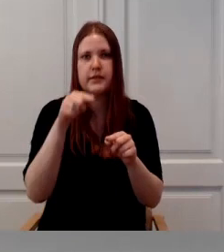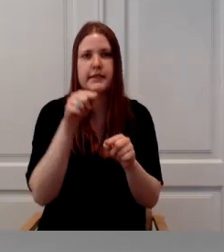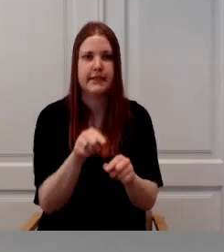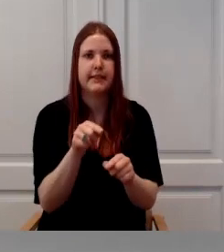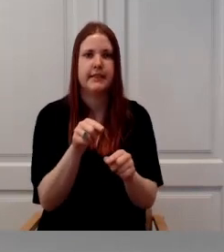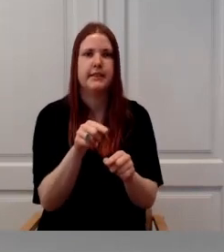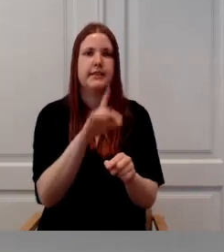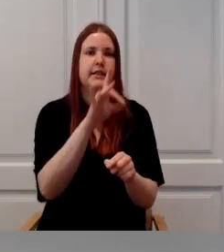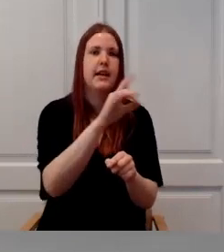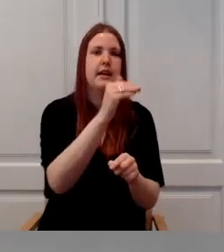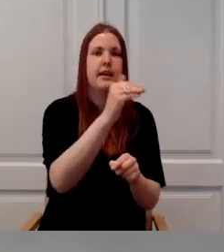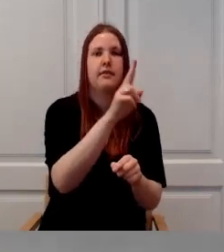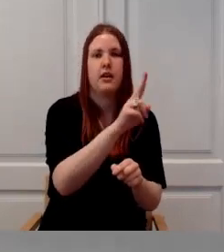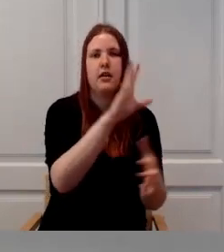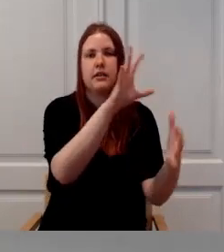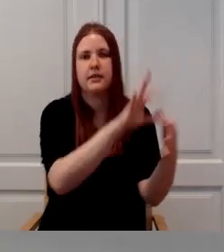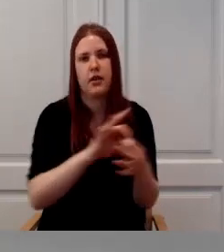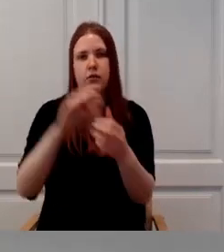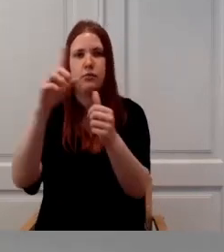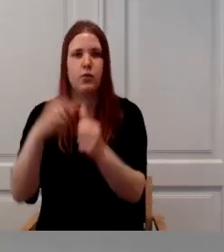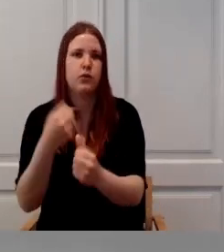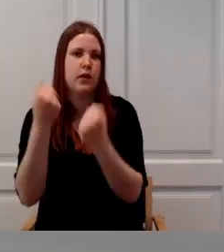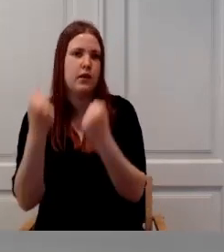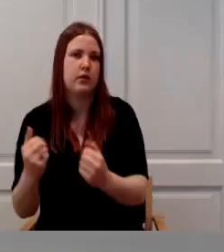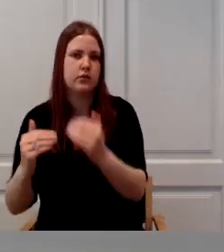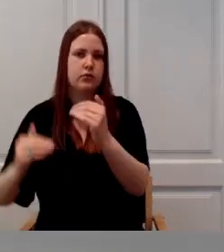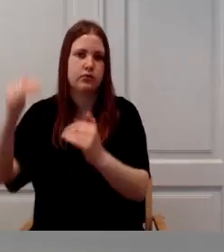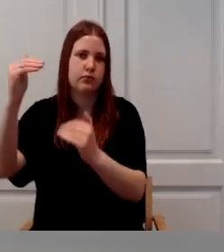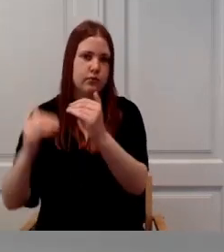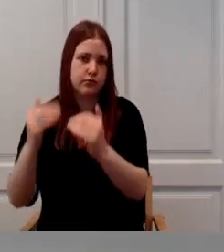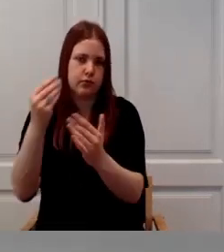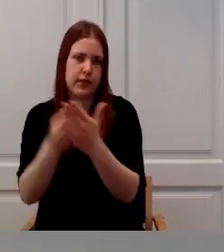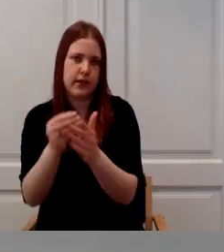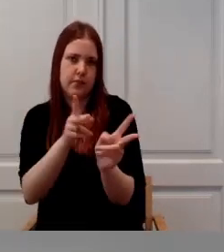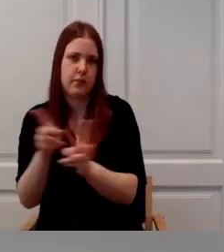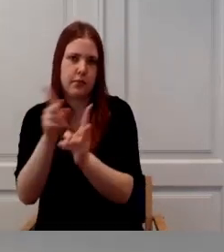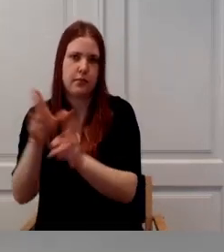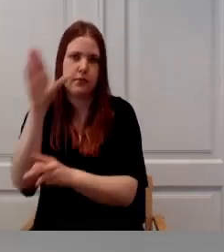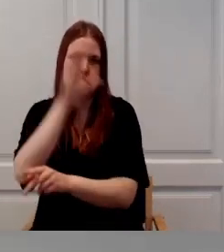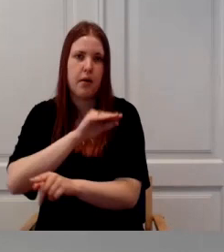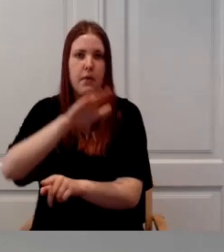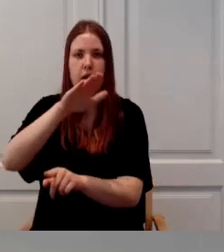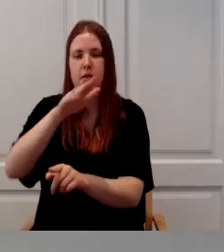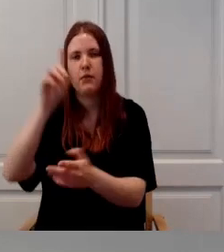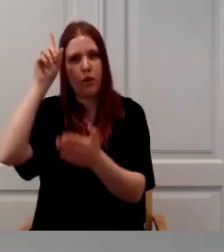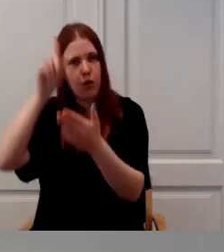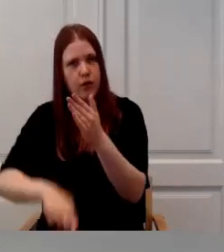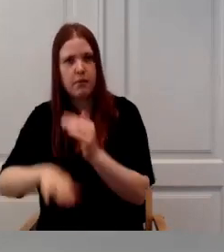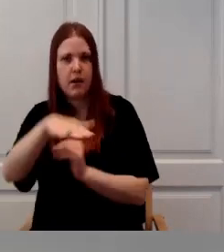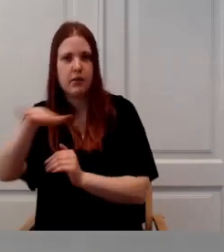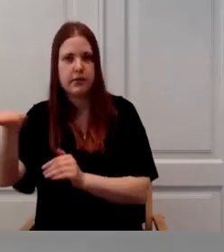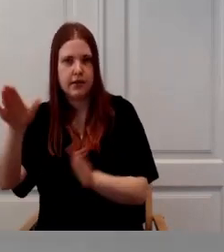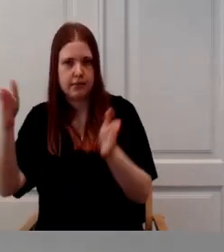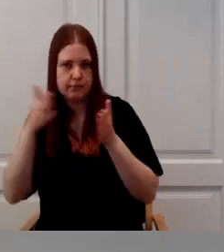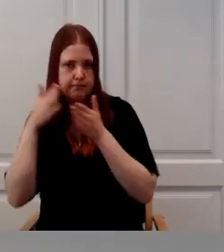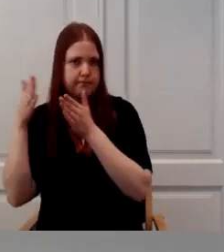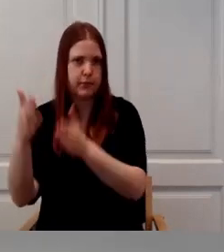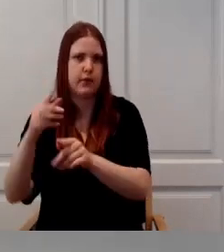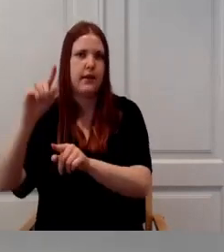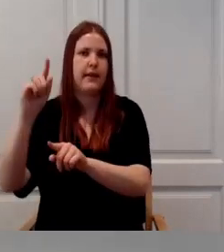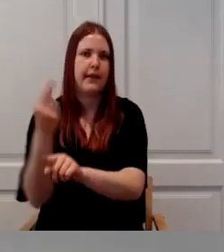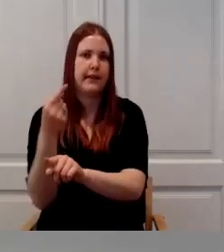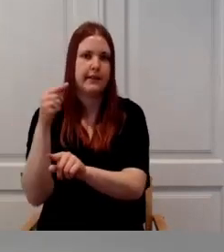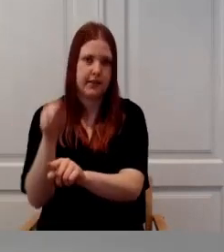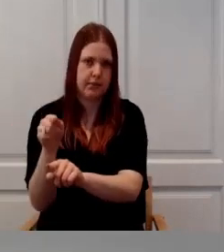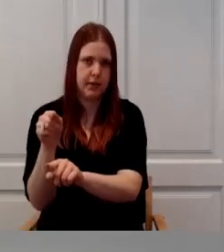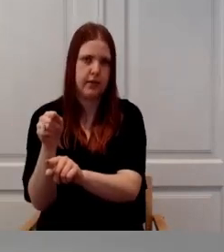RK põhiselt loodavasti kõiki lastejaalisi, loodame lastejaalistest alustada. See sihtgrupp on siin ka eelmiste